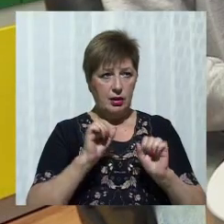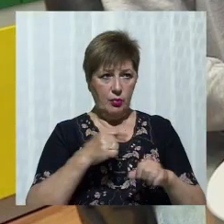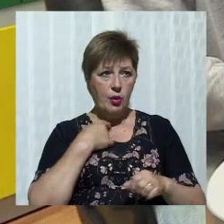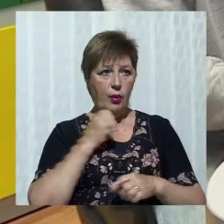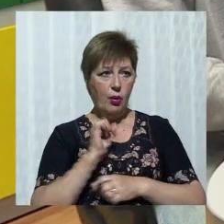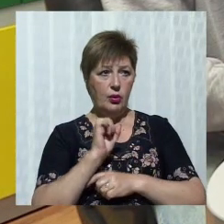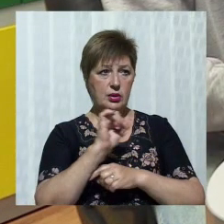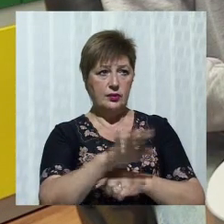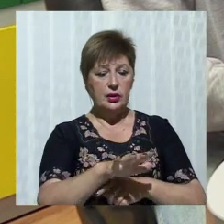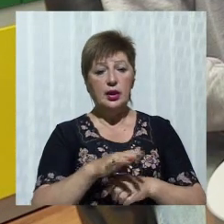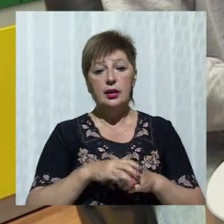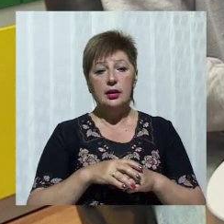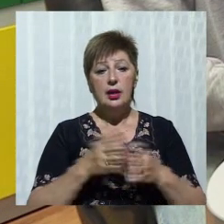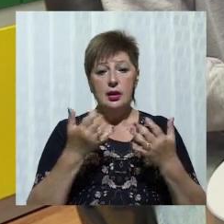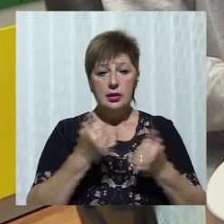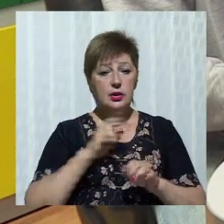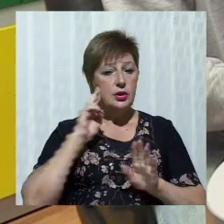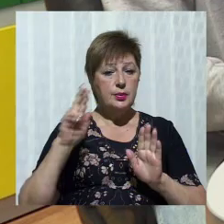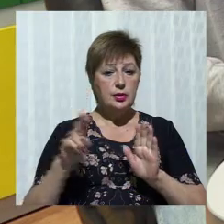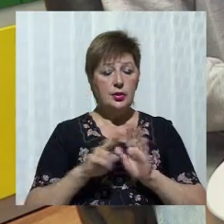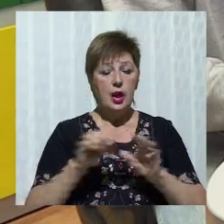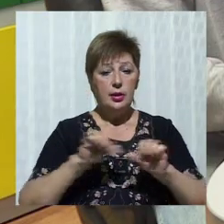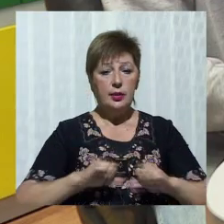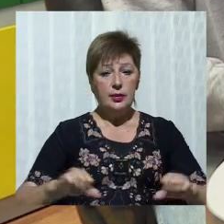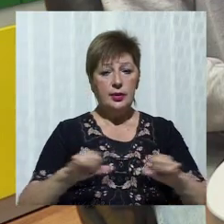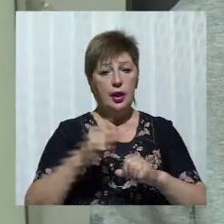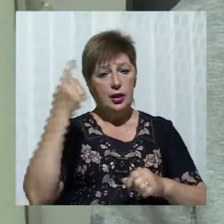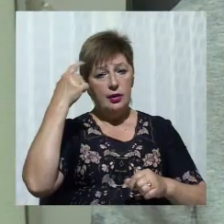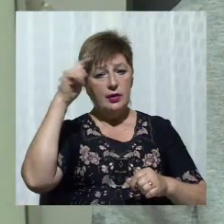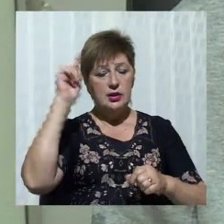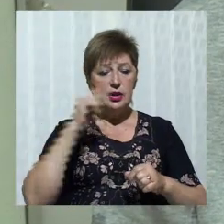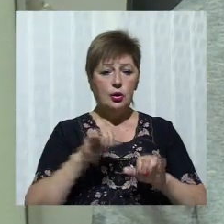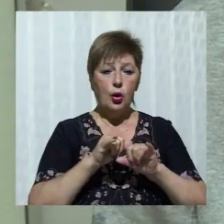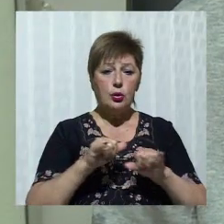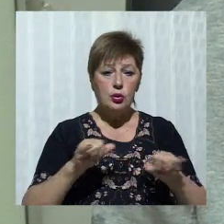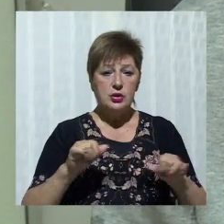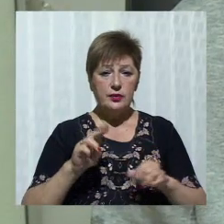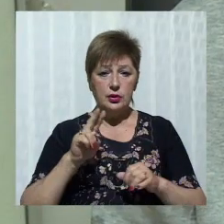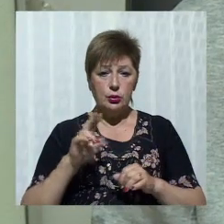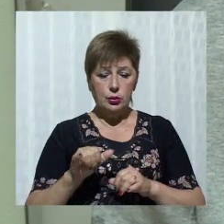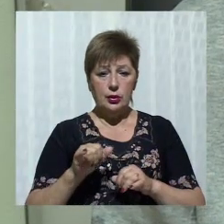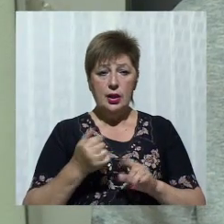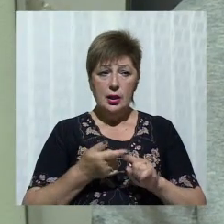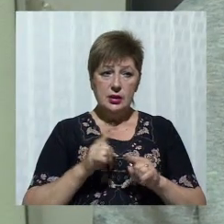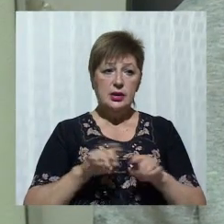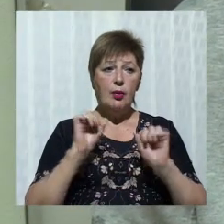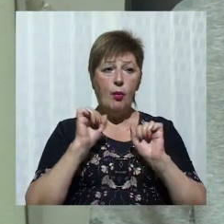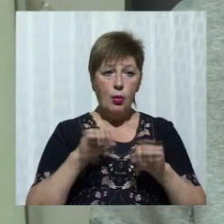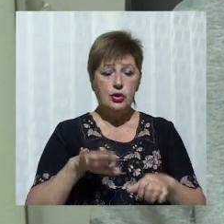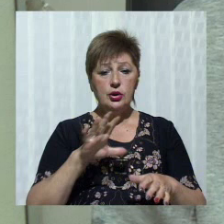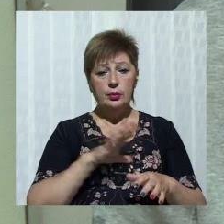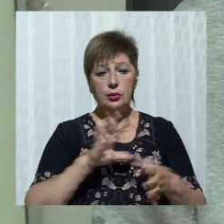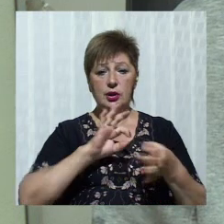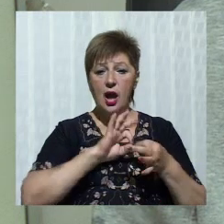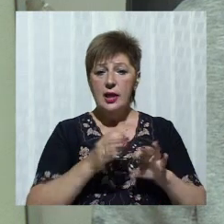Програма «Бюджет участі» тепер підпорядковується Департаменту інноваційного розвитку. На мою думку, це може бути складно